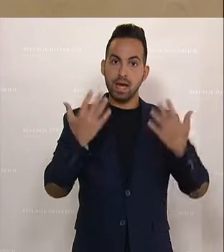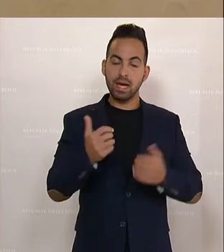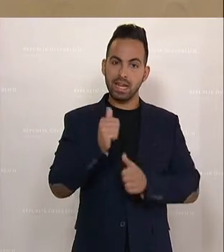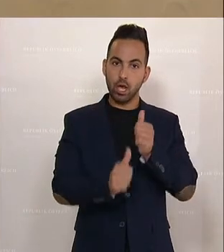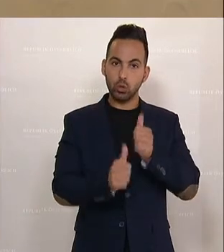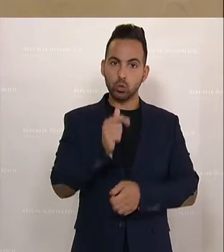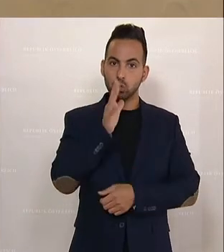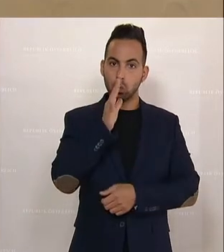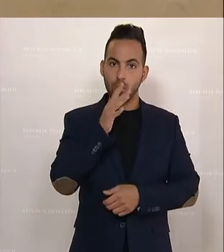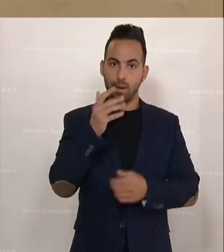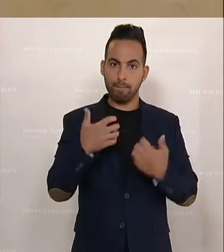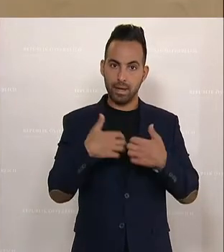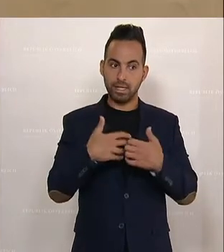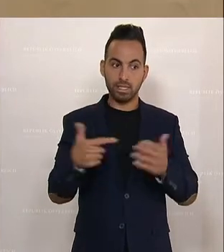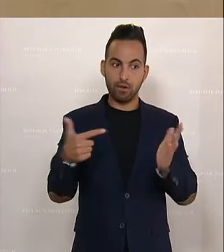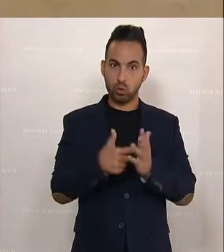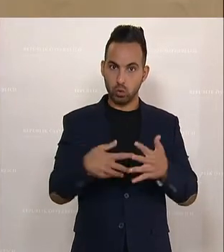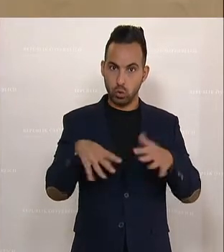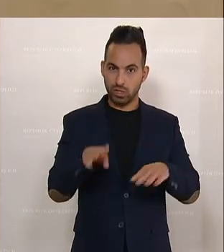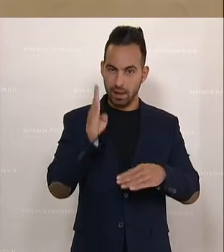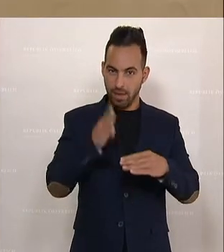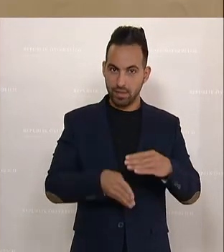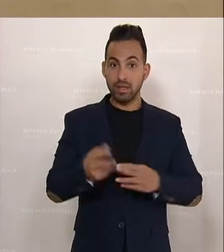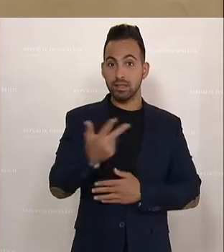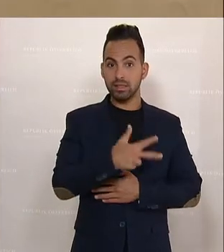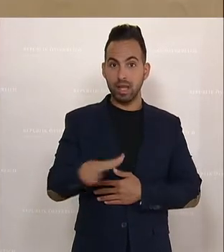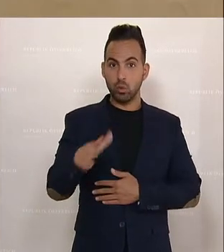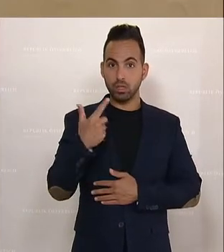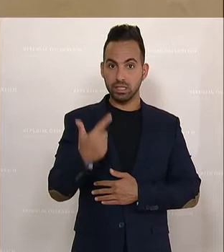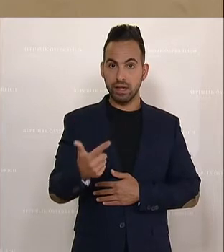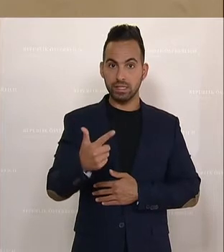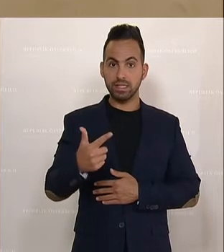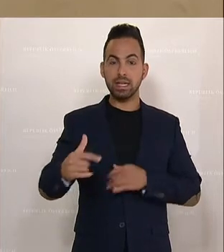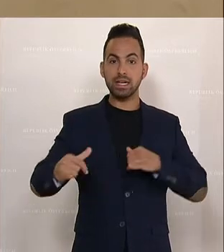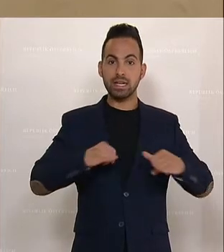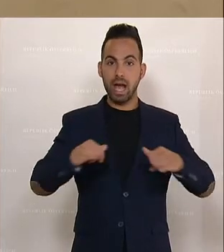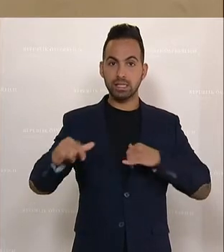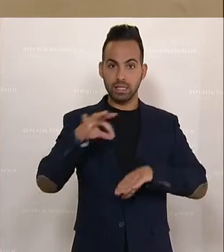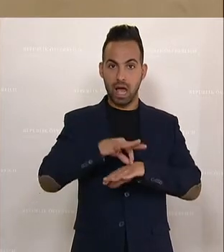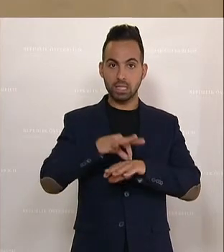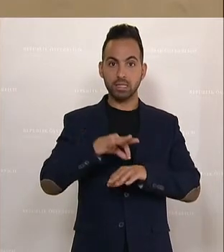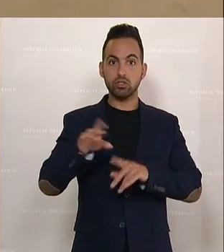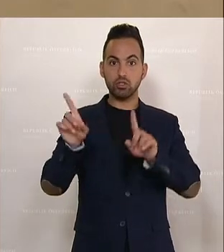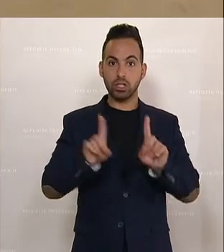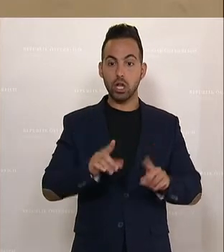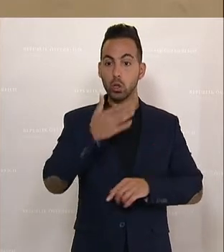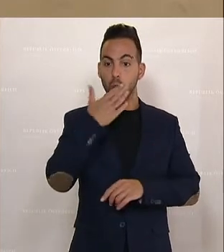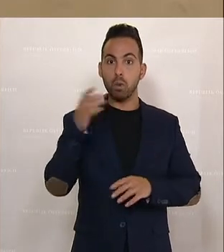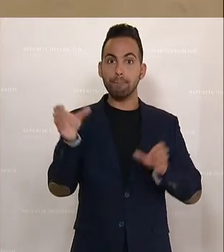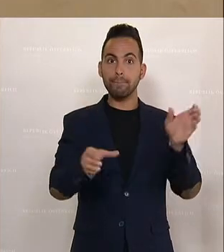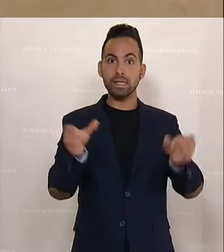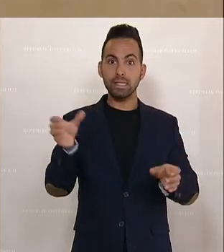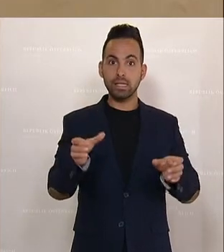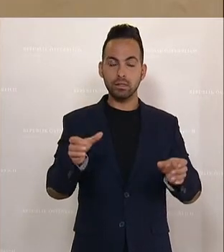Ende 2019 gut 320 kassenärztliche Stellen in Österreich nicht besetzt. Denen gegenüber